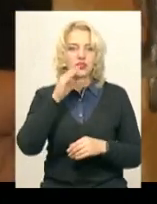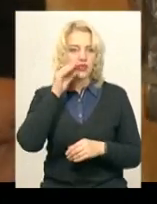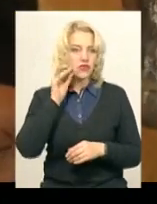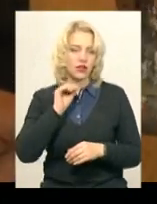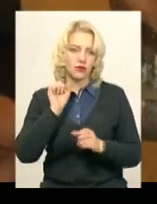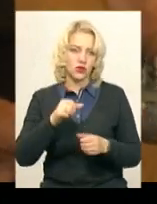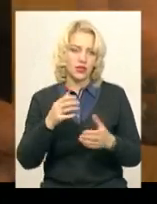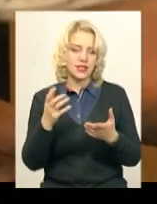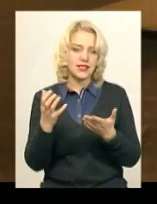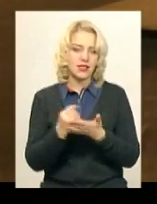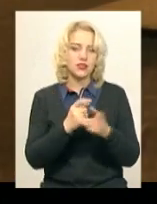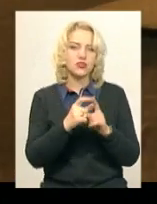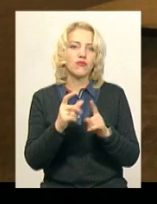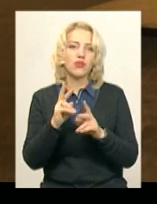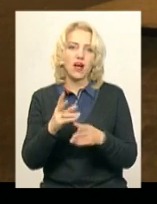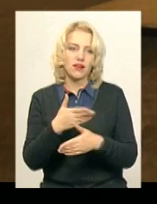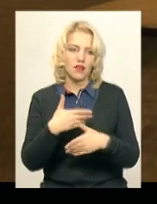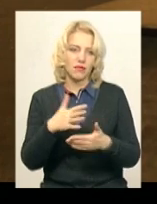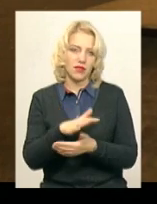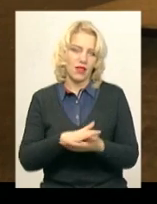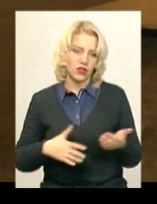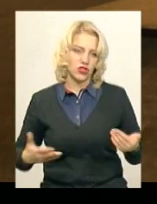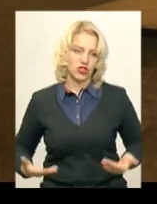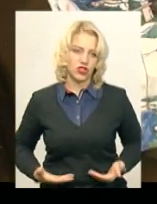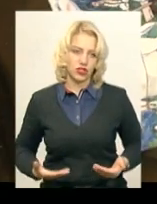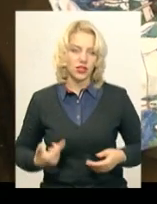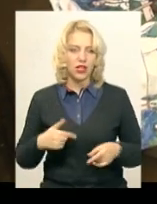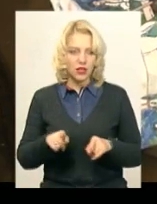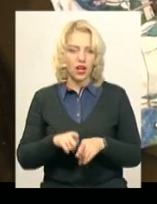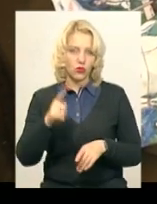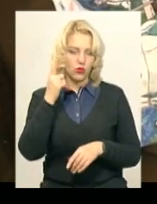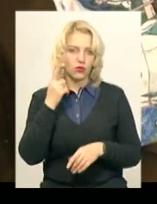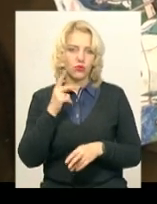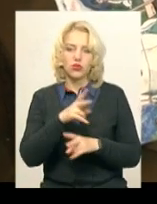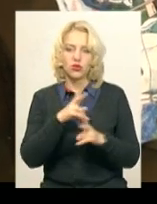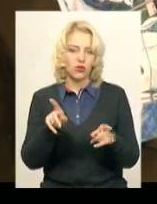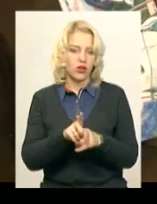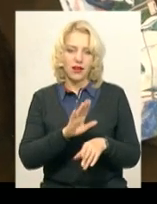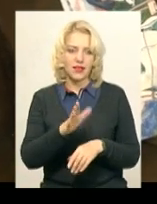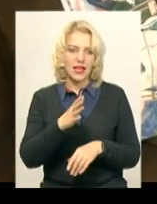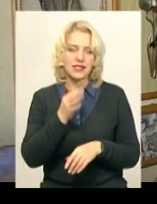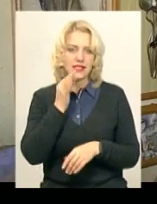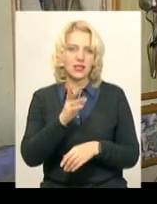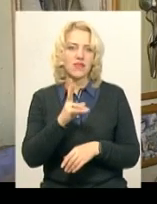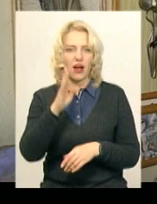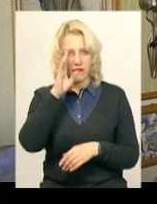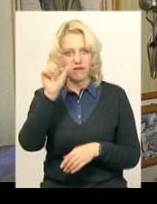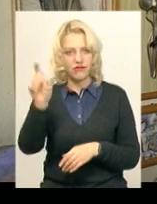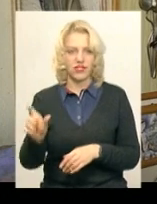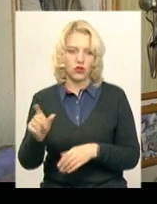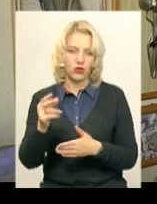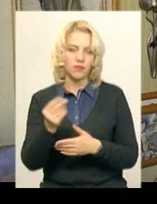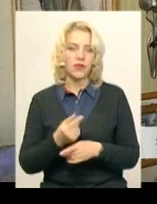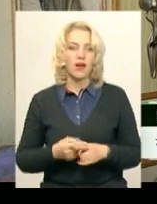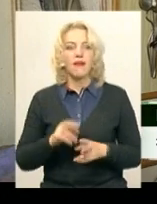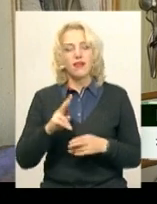слова, як нам далі жити. Я так собі думаю. Ніхто так не сказав, як він. Я художник,